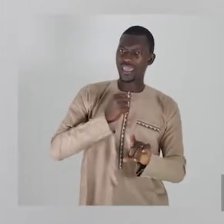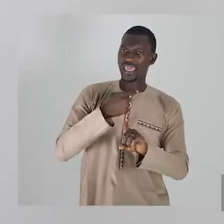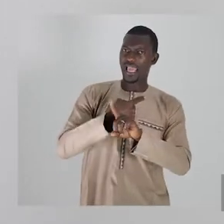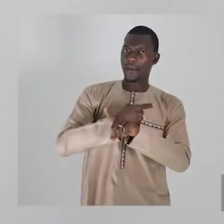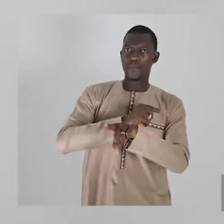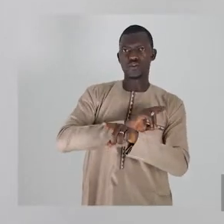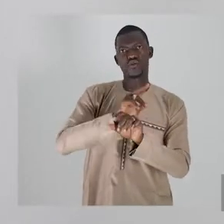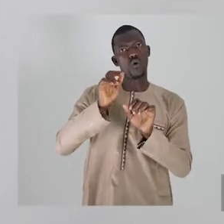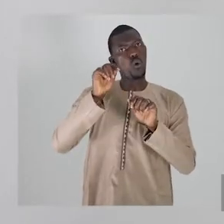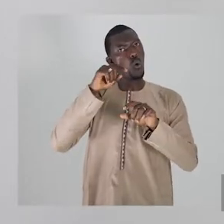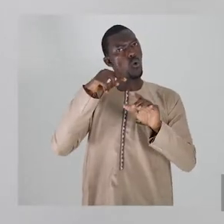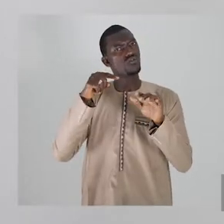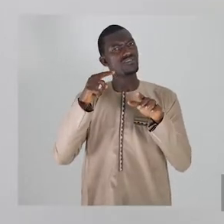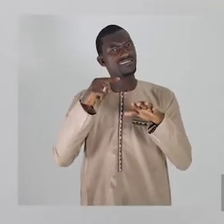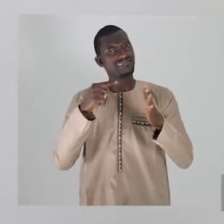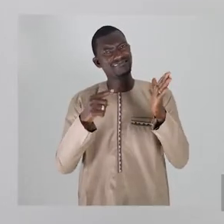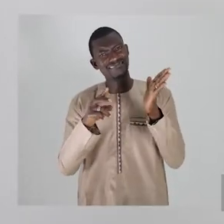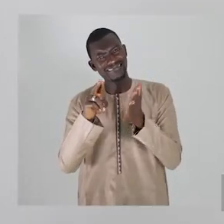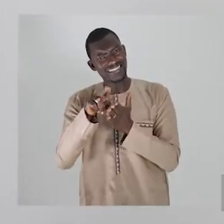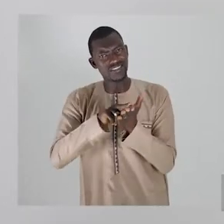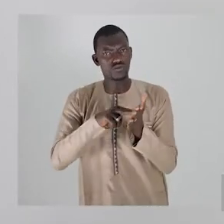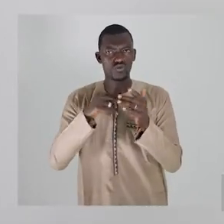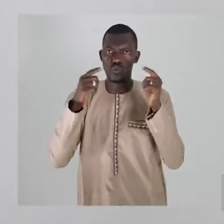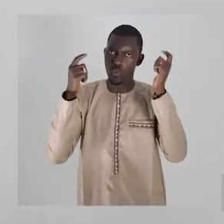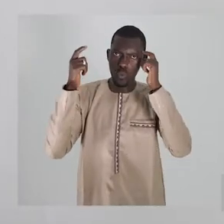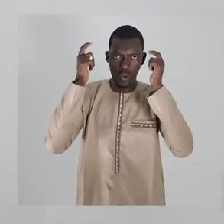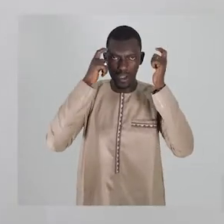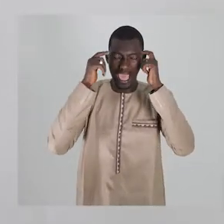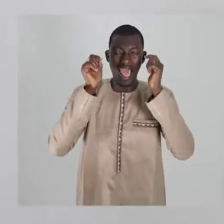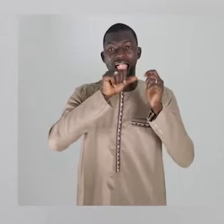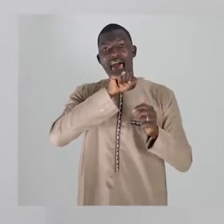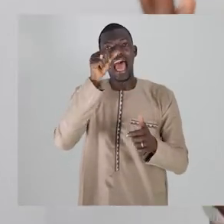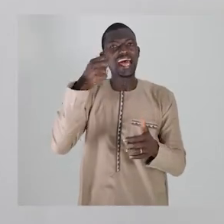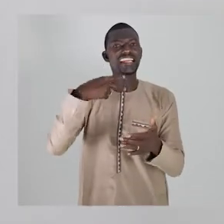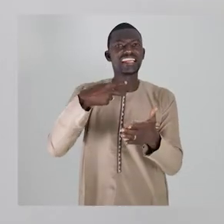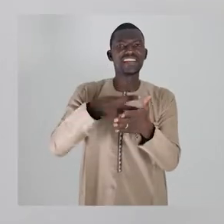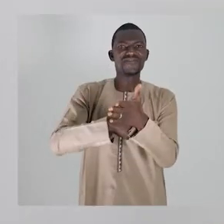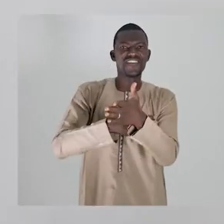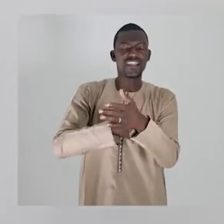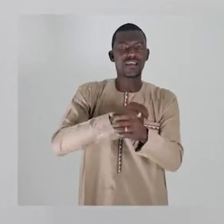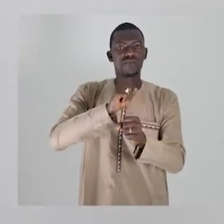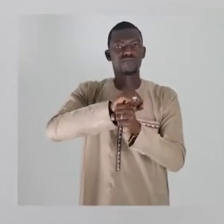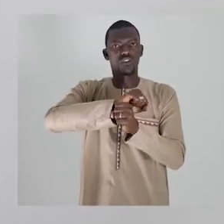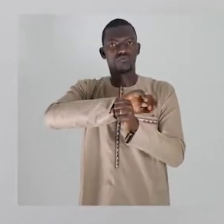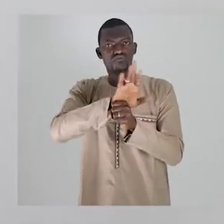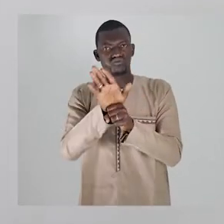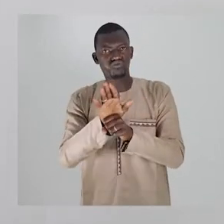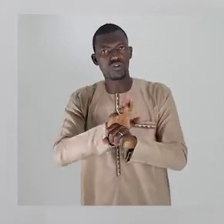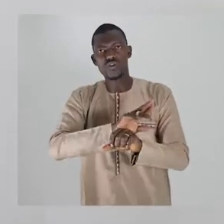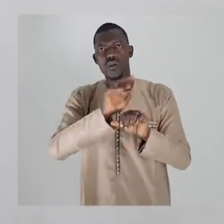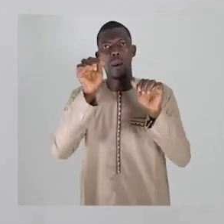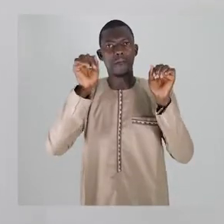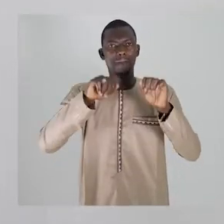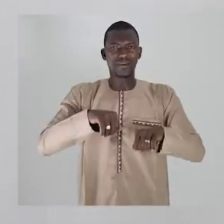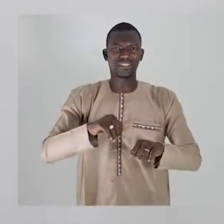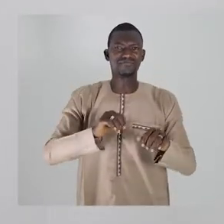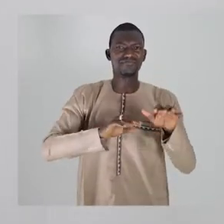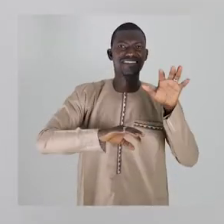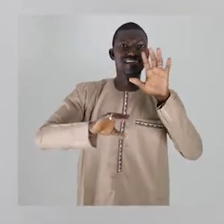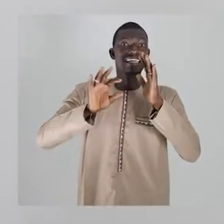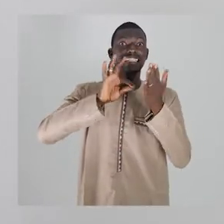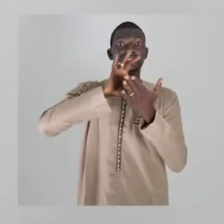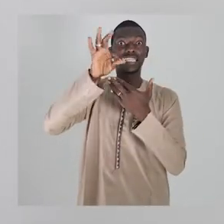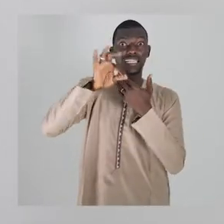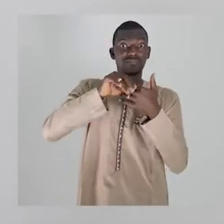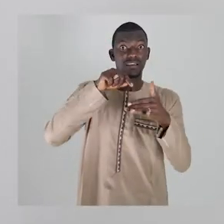Ujoja amante opare. Dika kana kuchila. Yoo. Dojajak. Kama oli kugambiana. Kawonorakolo likubamba ndi kasumutauke.